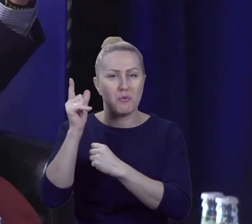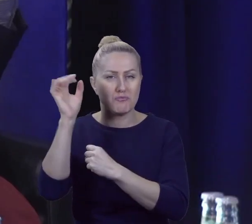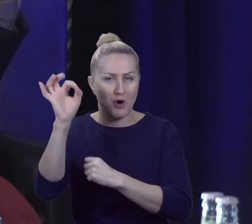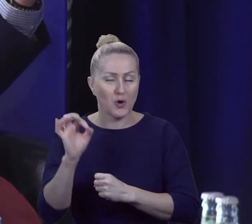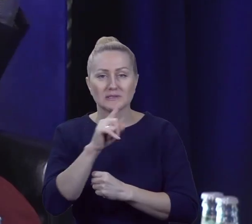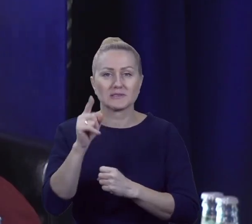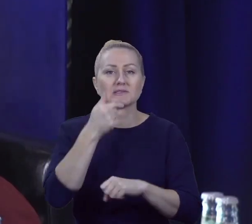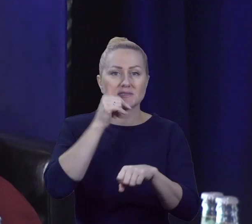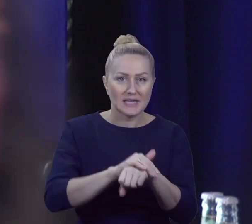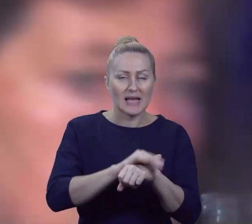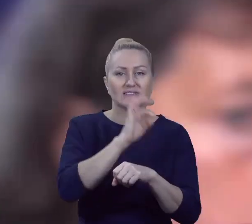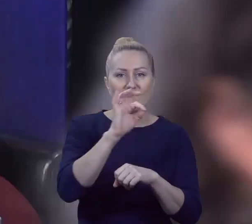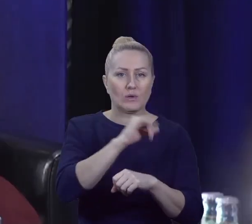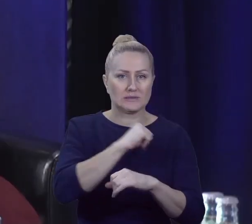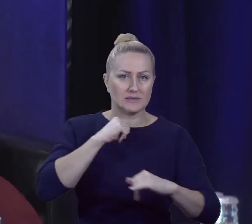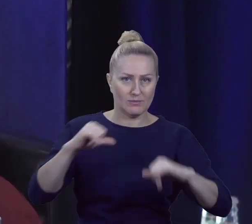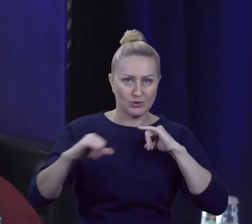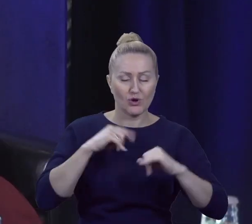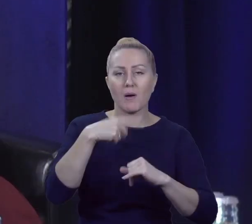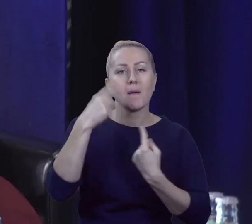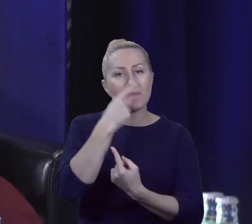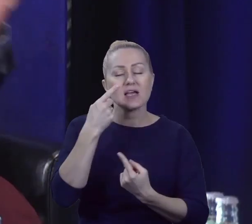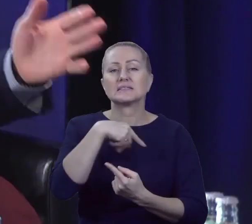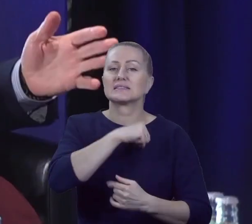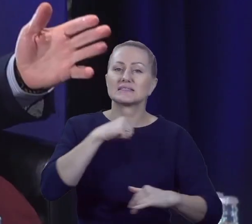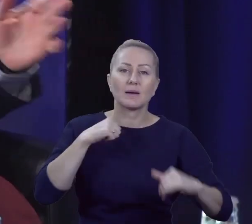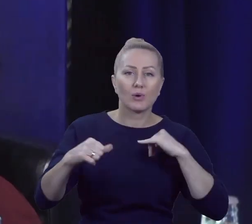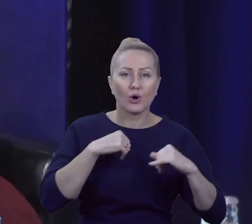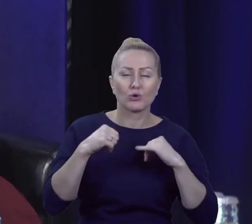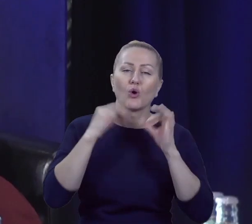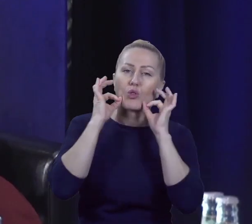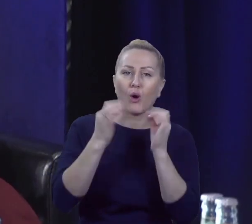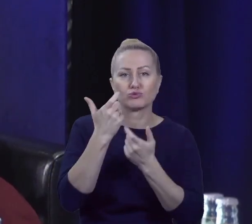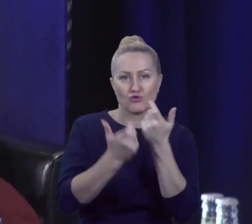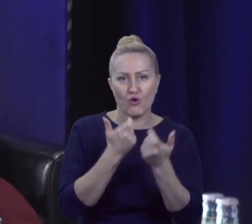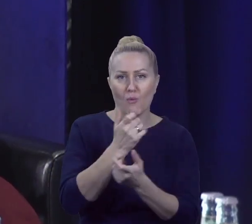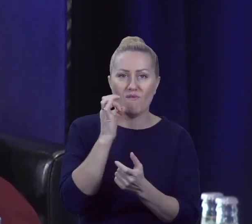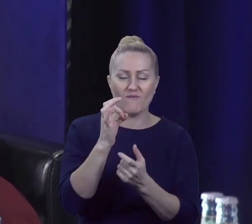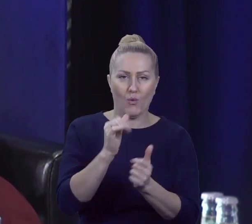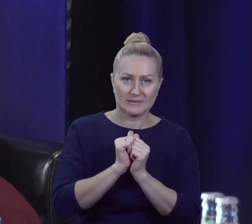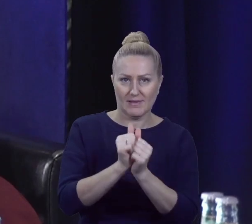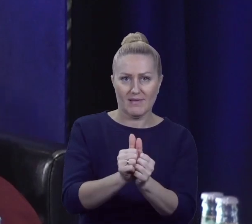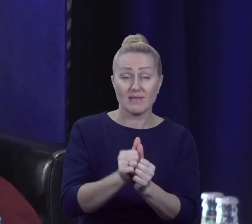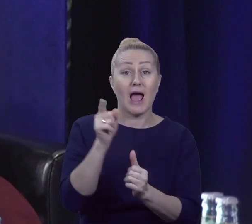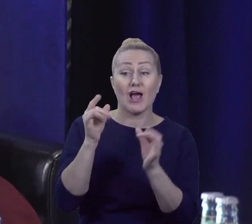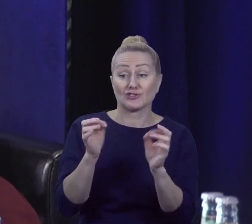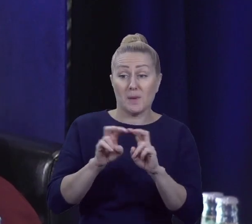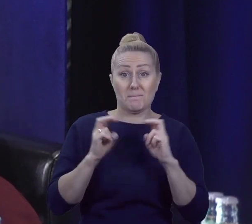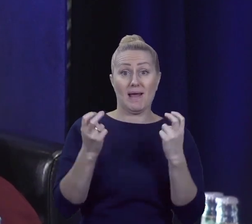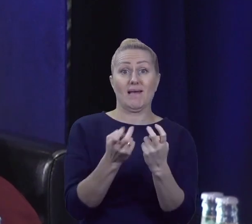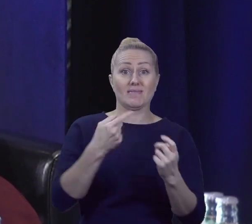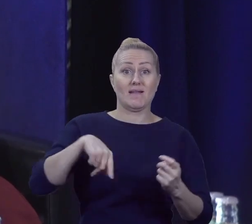samorząd. Uważa, że samorząd dobrze wykonuje swoje zadania, a dzisiaj rano w trakcie jednego z paneli omawialiśmy